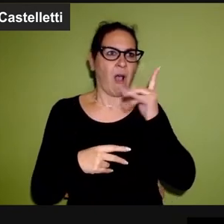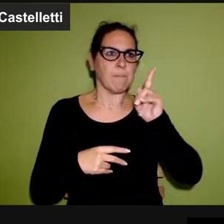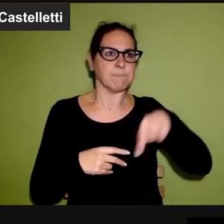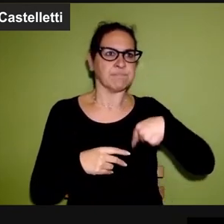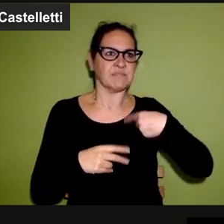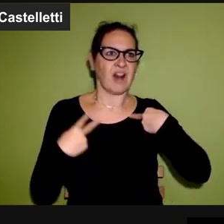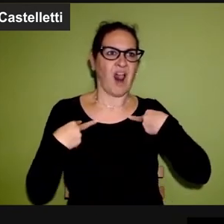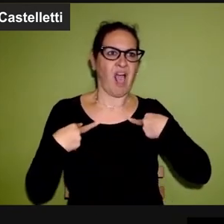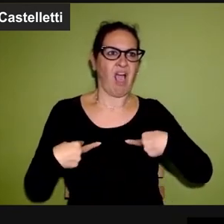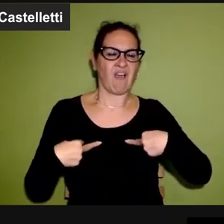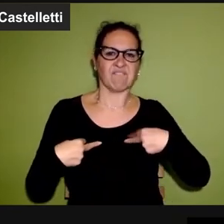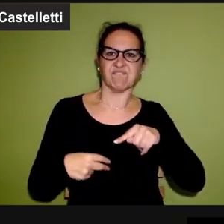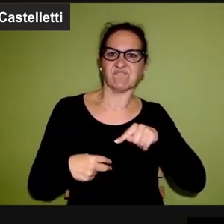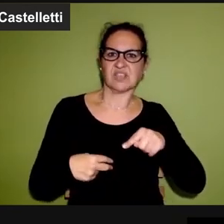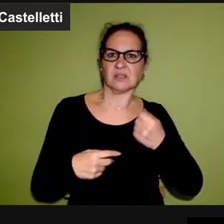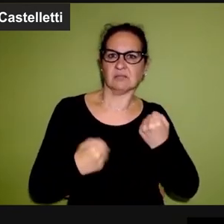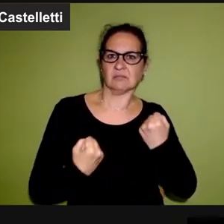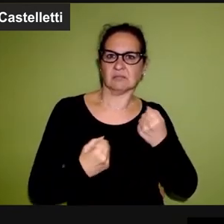dalla parte della vita.